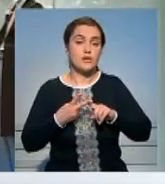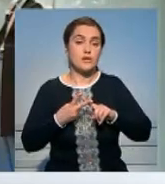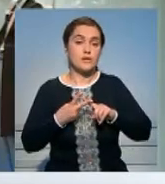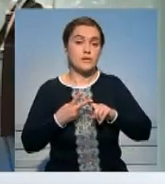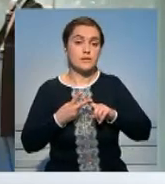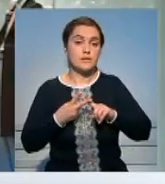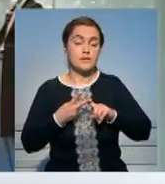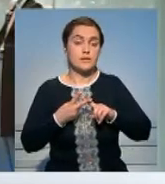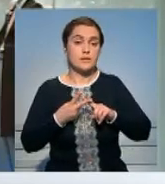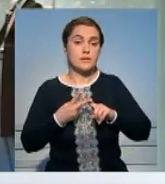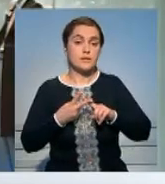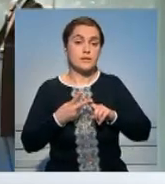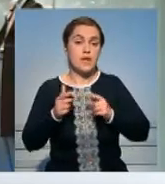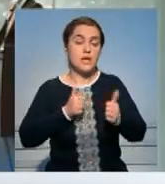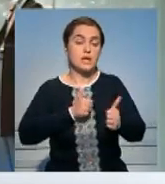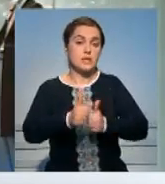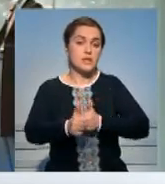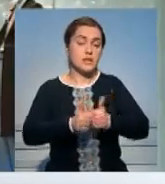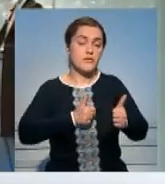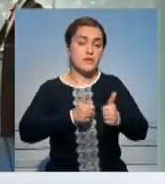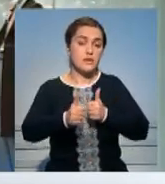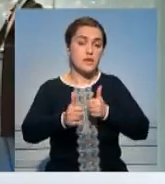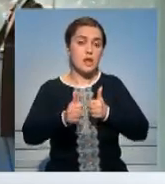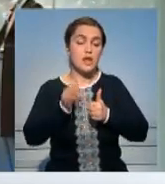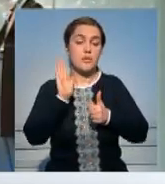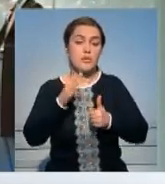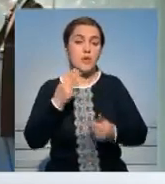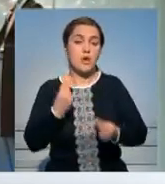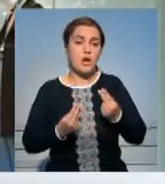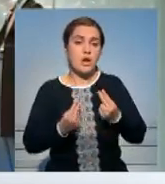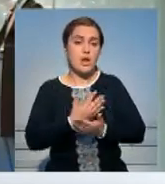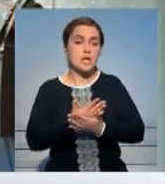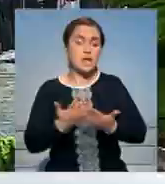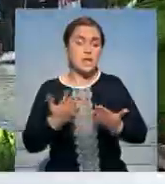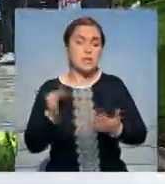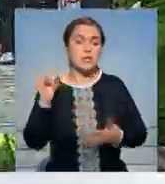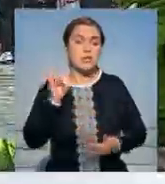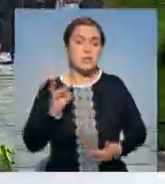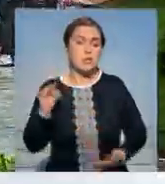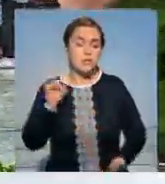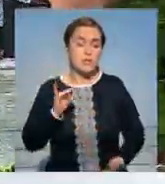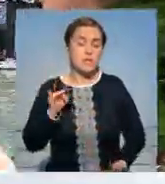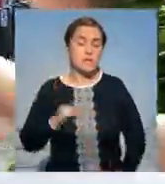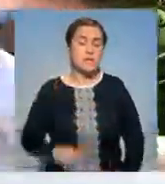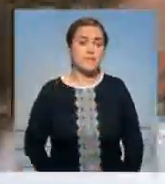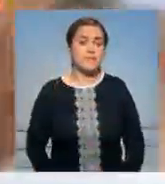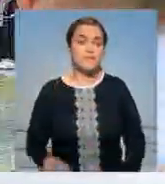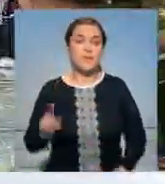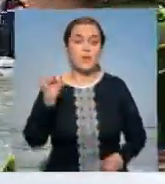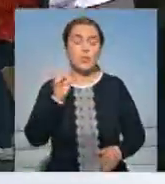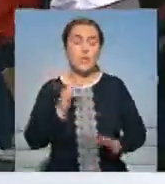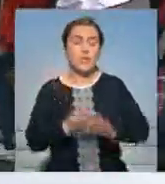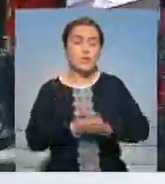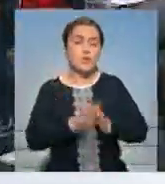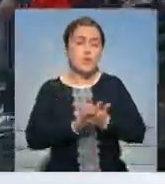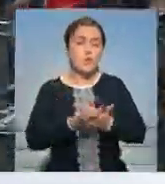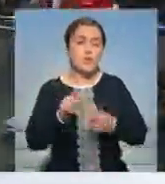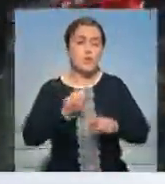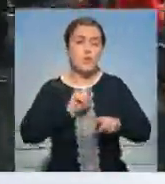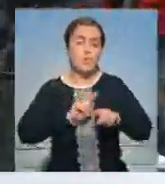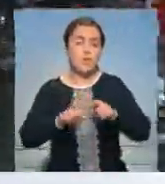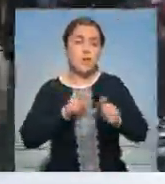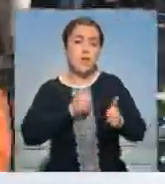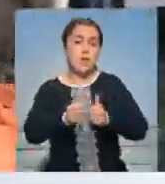эстафета. Разыгрываются разные истории, ситуации. Ситуации самые разные. Быстро преодолеть препятствия,